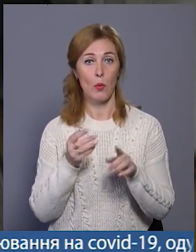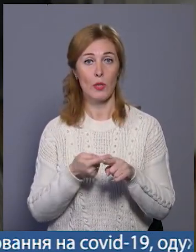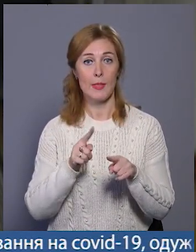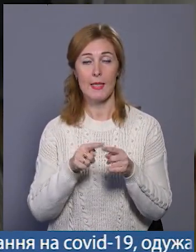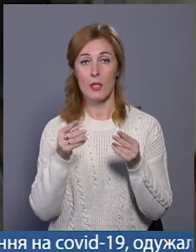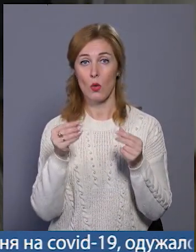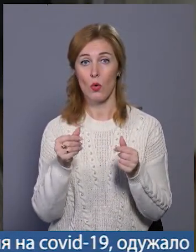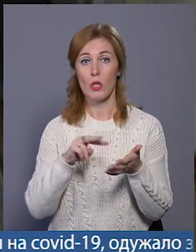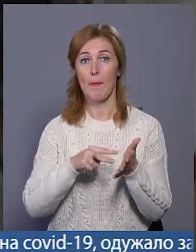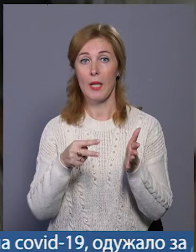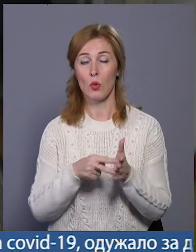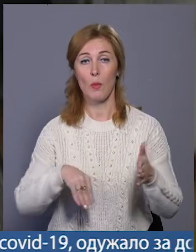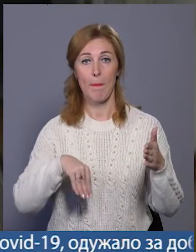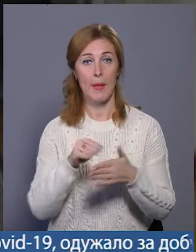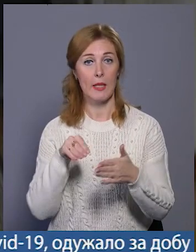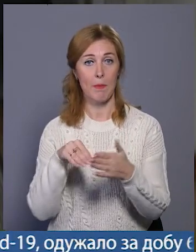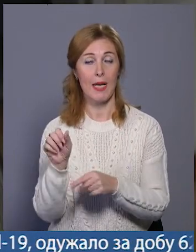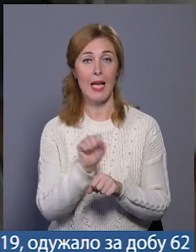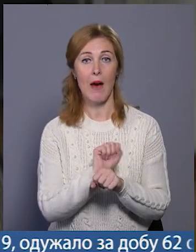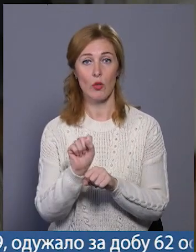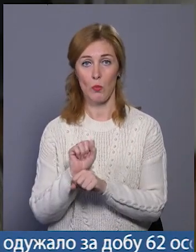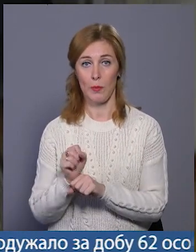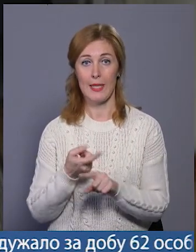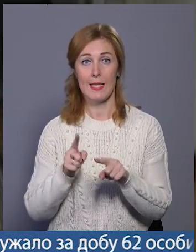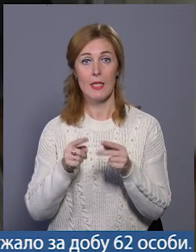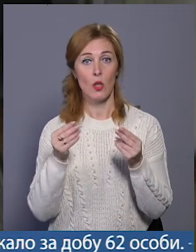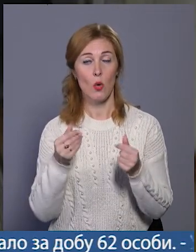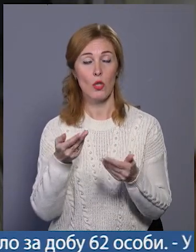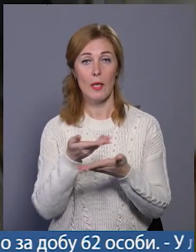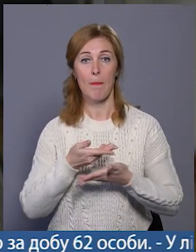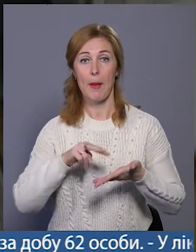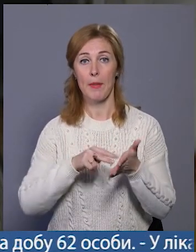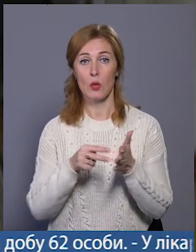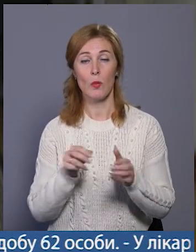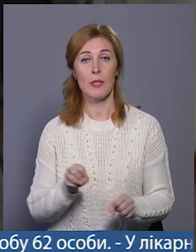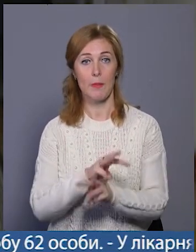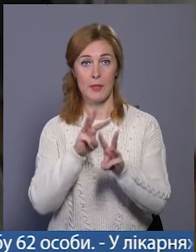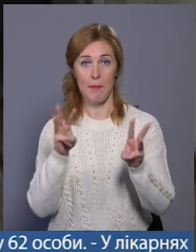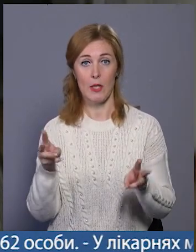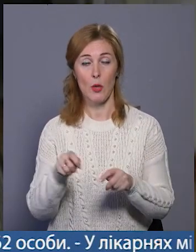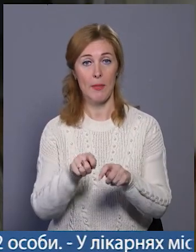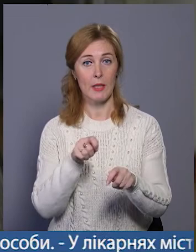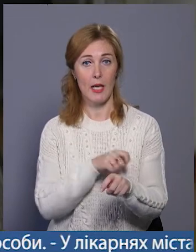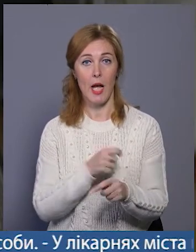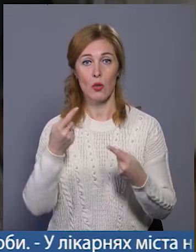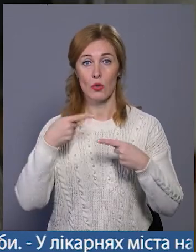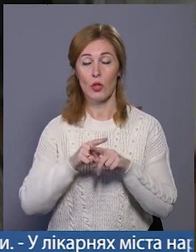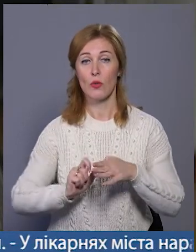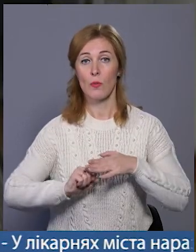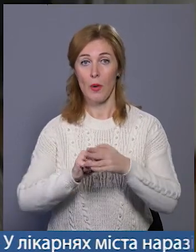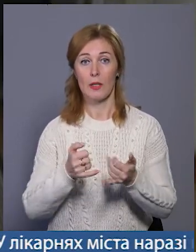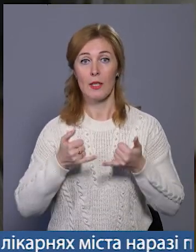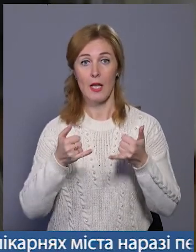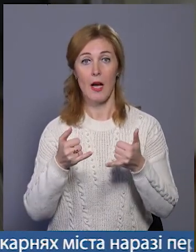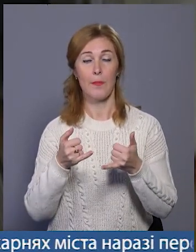кошти, ми плануємо придбати автомобілі. За ці кошти ми плануємо забезпечити матеріально-технічну базу для дільничих офіцерів